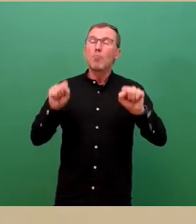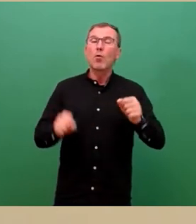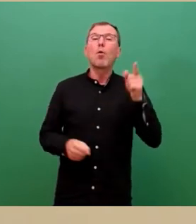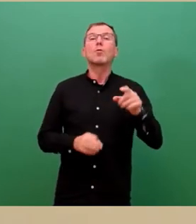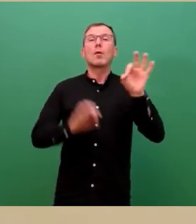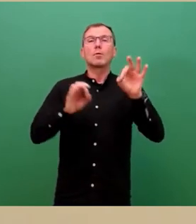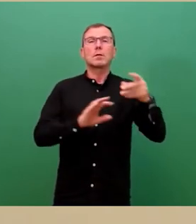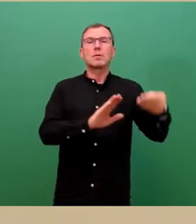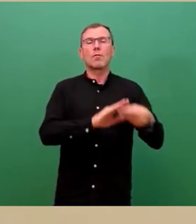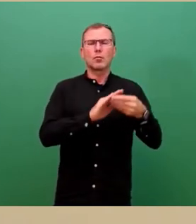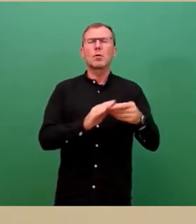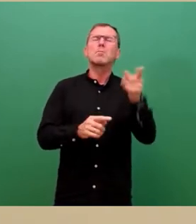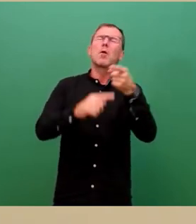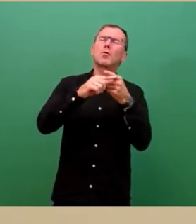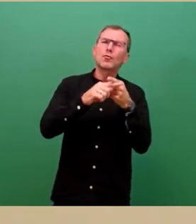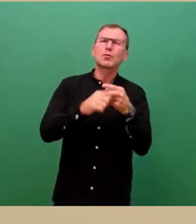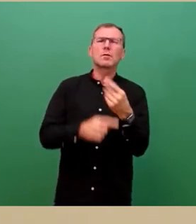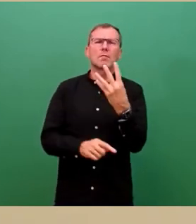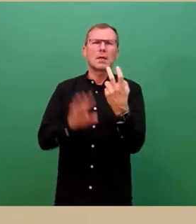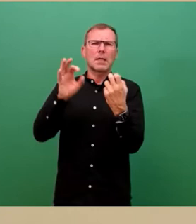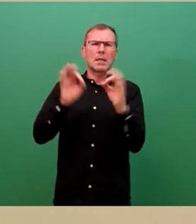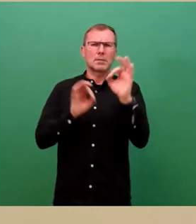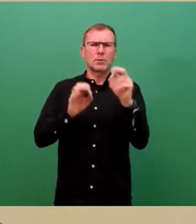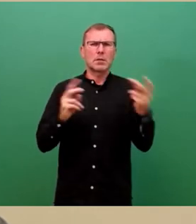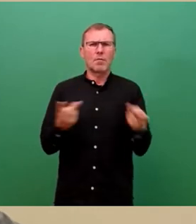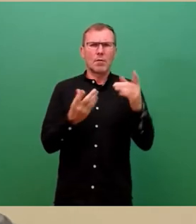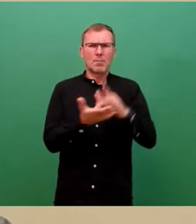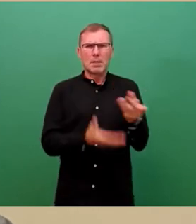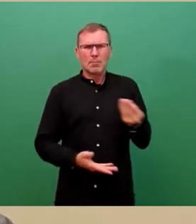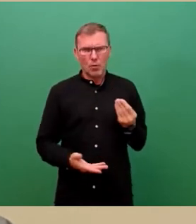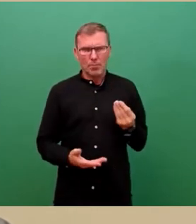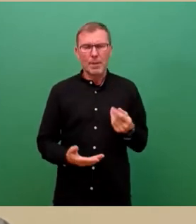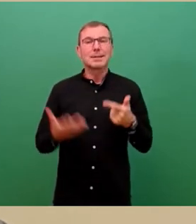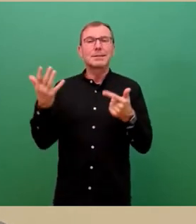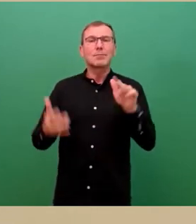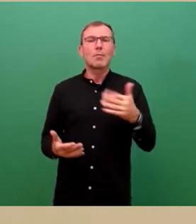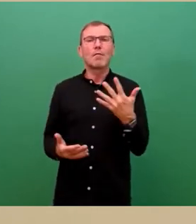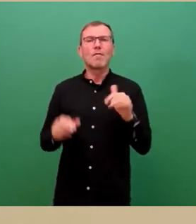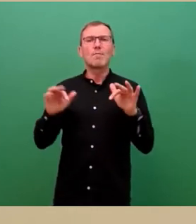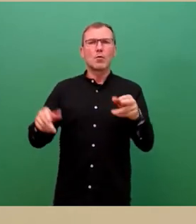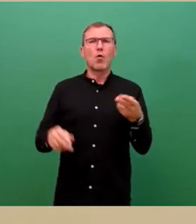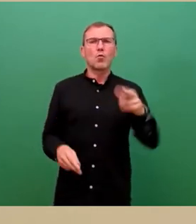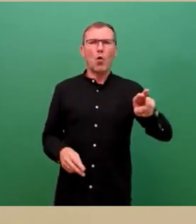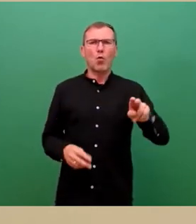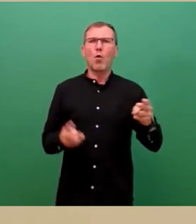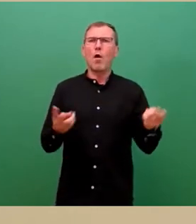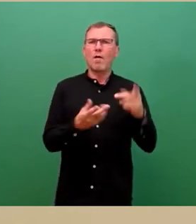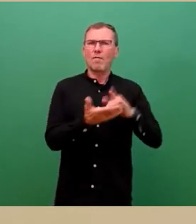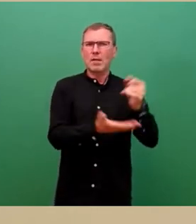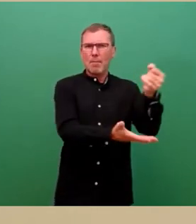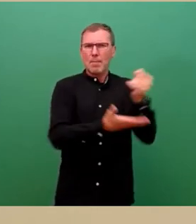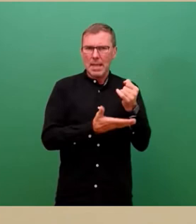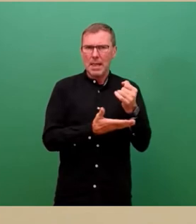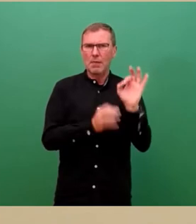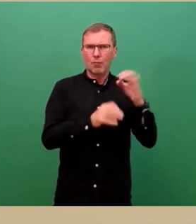Im Mittel lag sie bei 84 Prozent. Wir konnten also 7,5 Millionen Fördermittel so nach Dresden bringen.